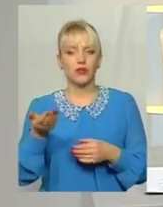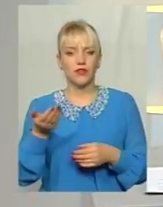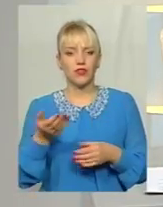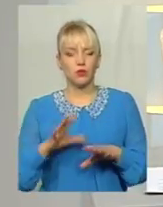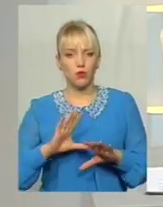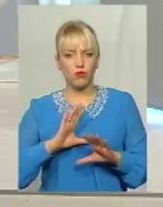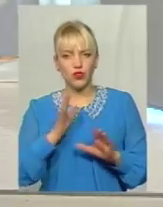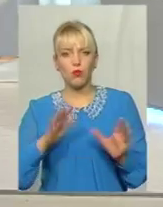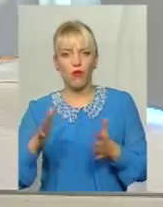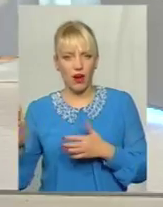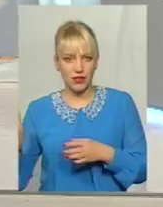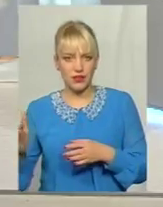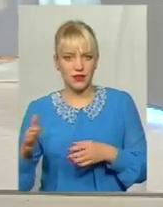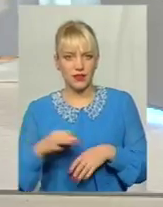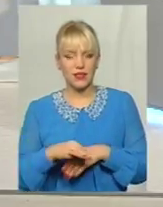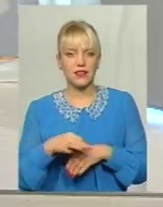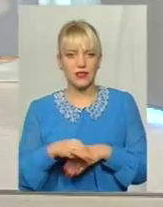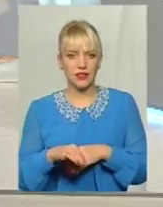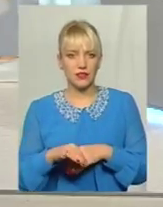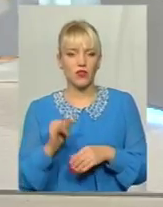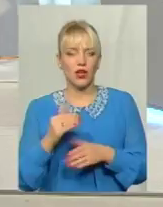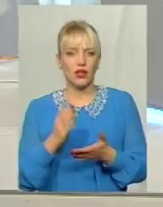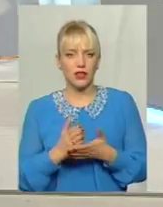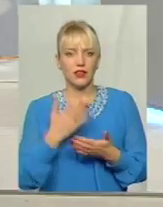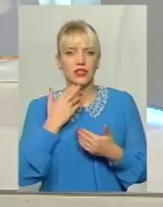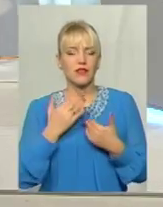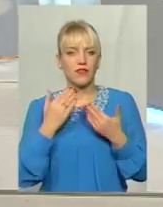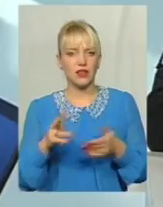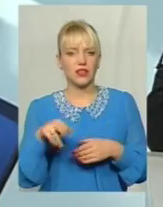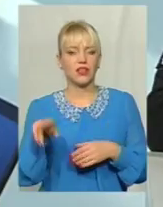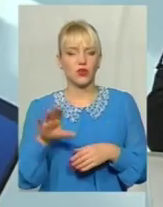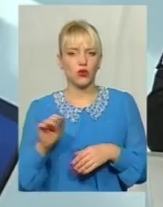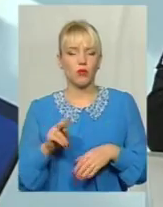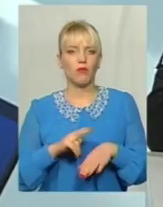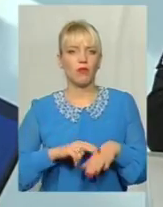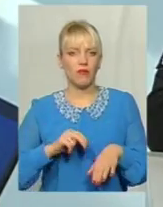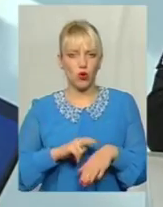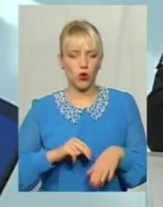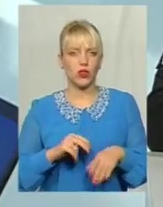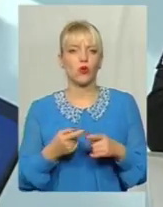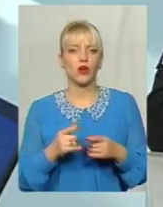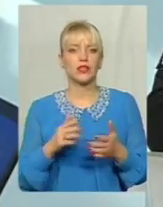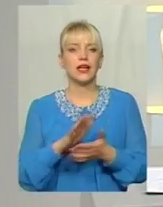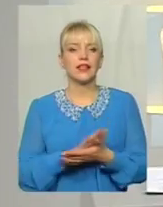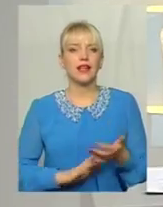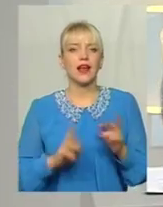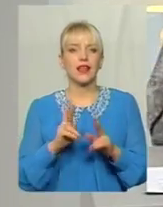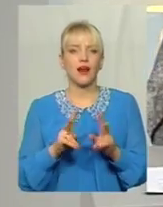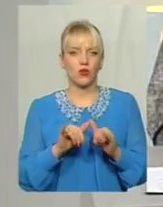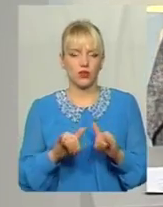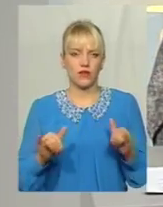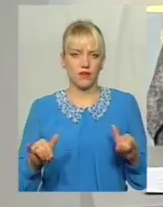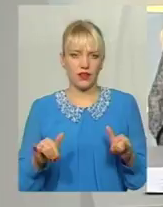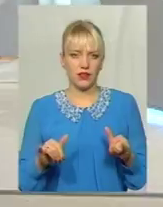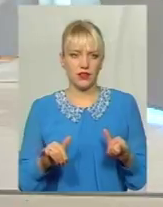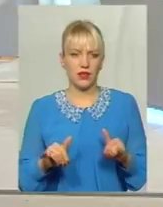насильство, є звернення до правоохоронних органів Далі, розвивалося як, і як розвивається